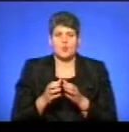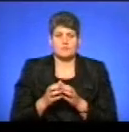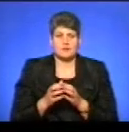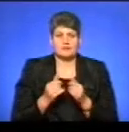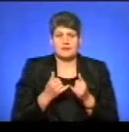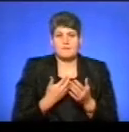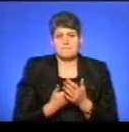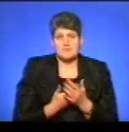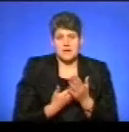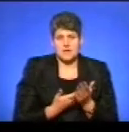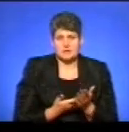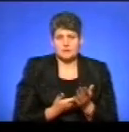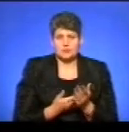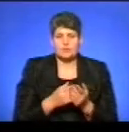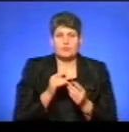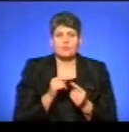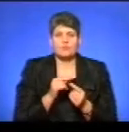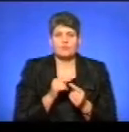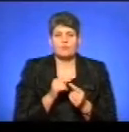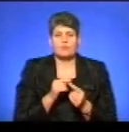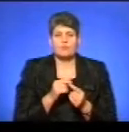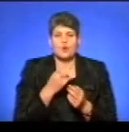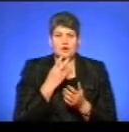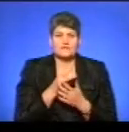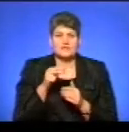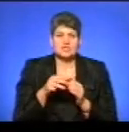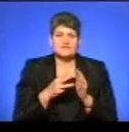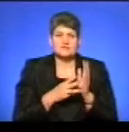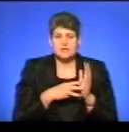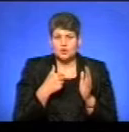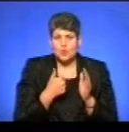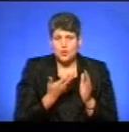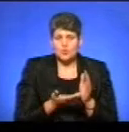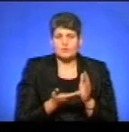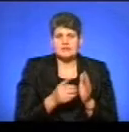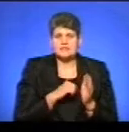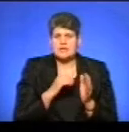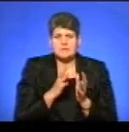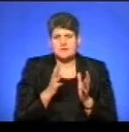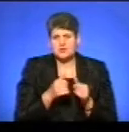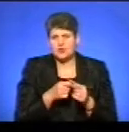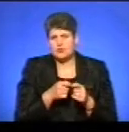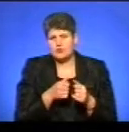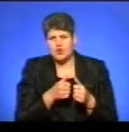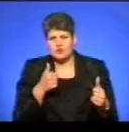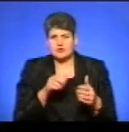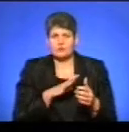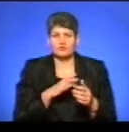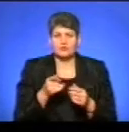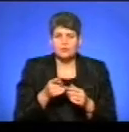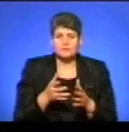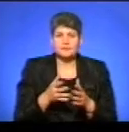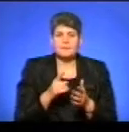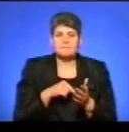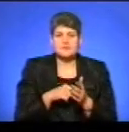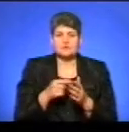І для прикладу, проти показників 2018 року, самий більший розрив був по місту Торнополю, місто Торнопіль